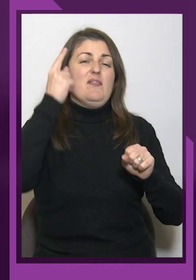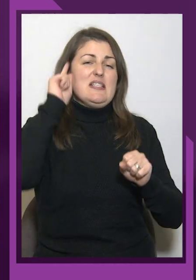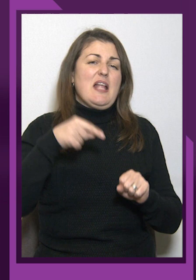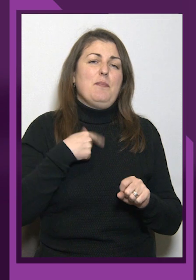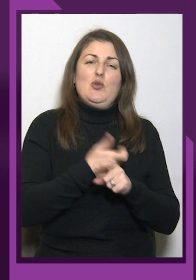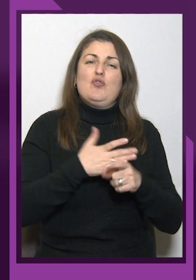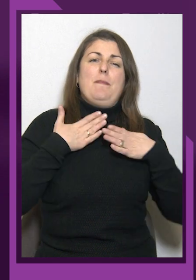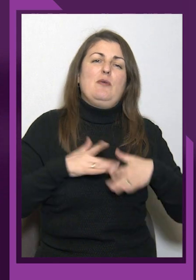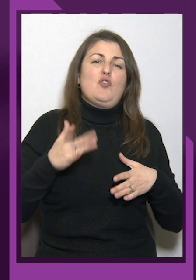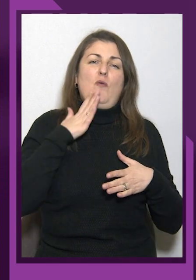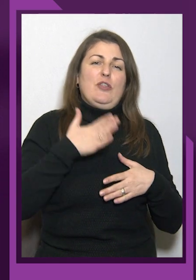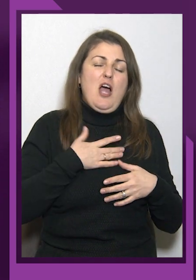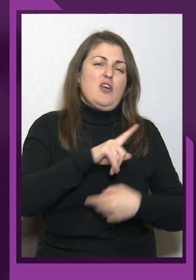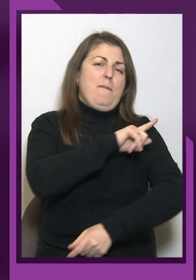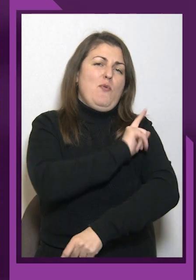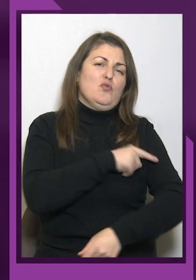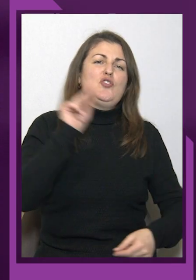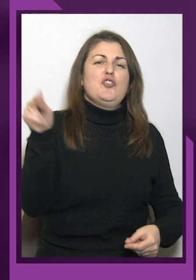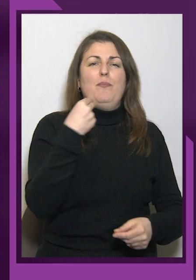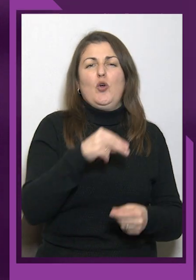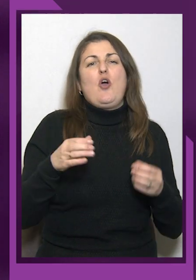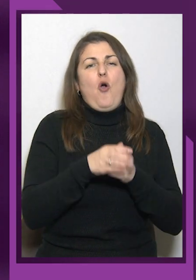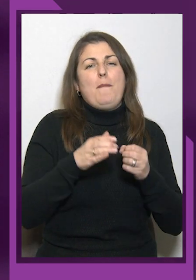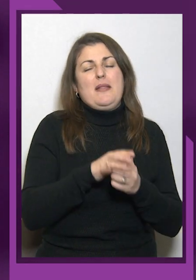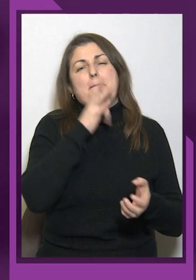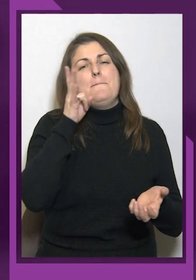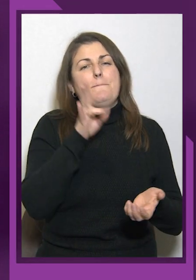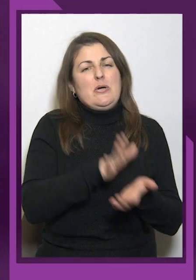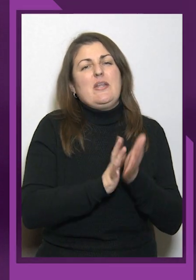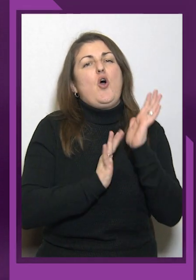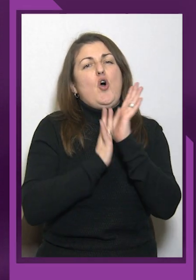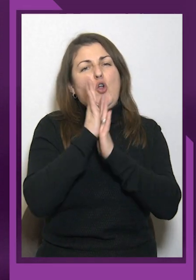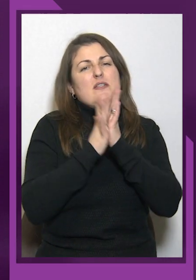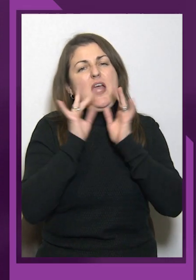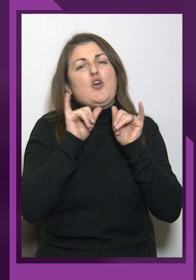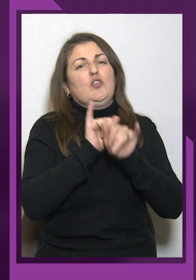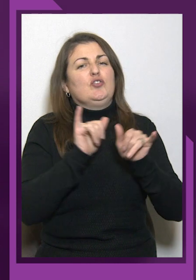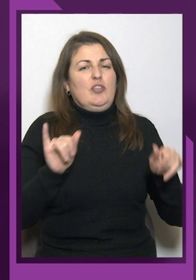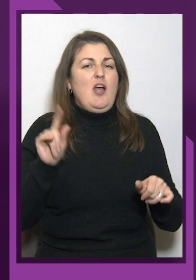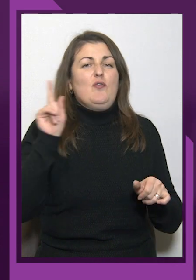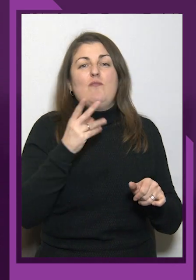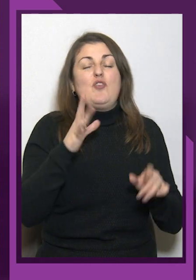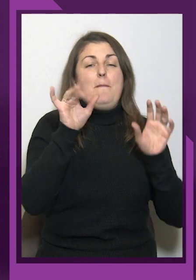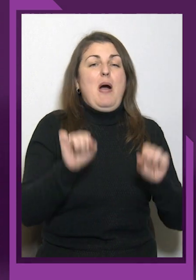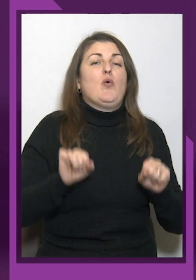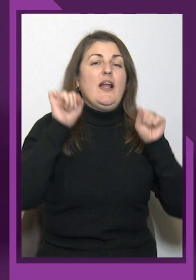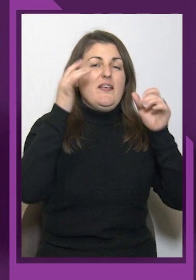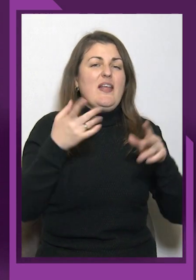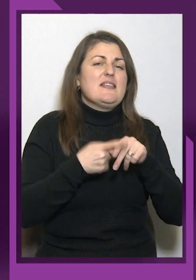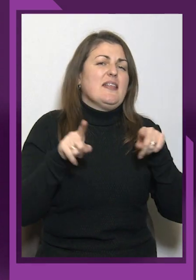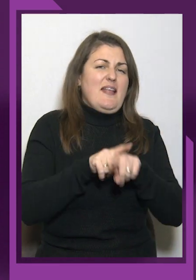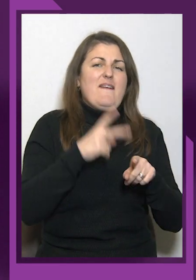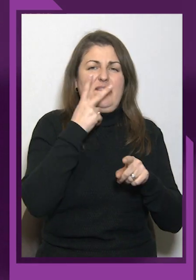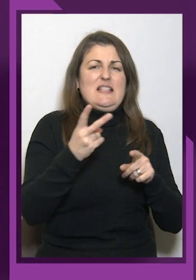мені дуже приємно, що наша потужна чемпіонська команда постійно росте і розширюється, тому що пауерліфтинг, так, це